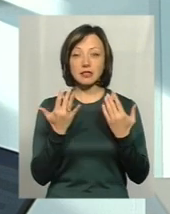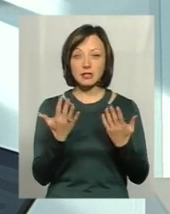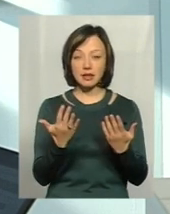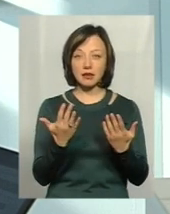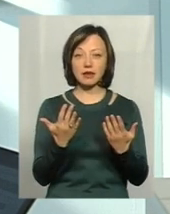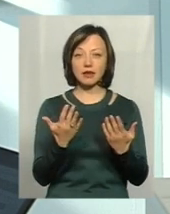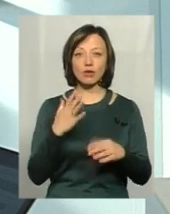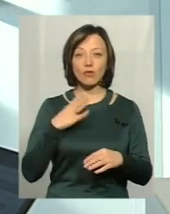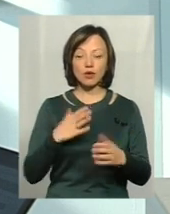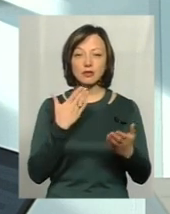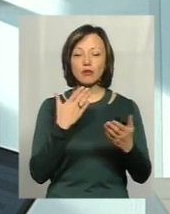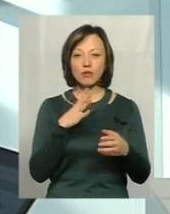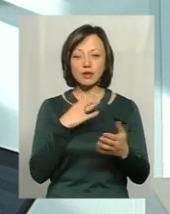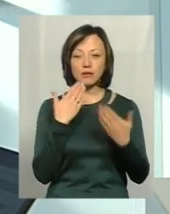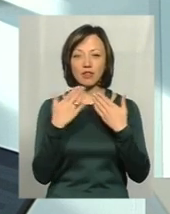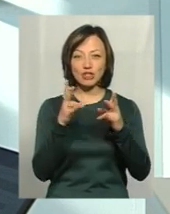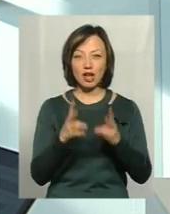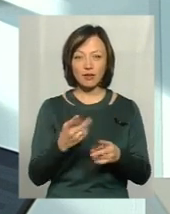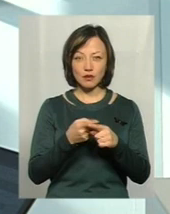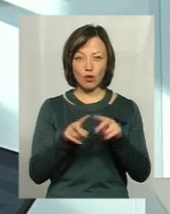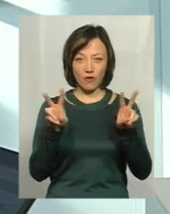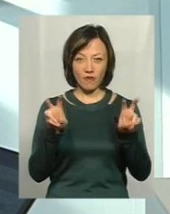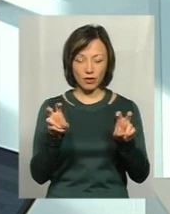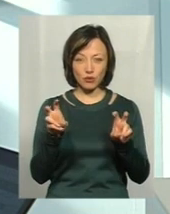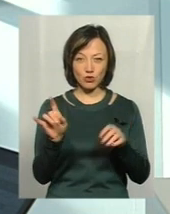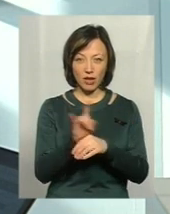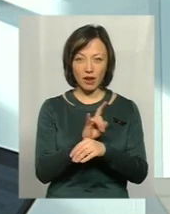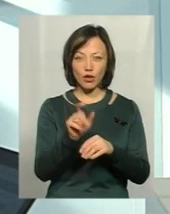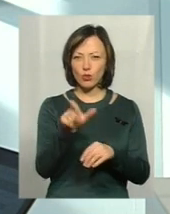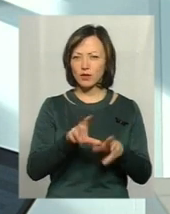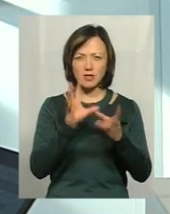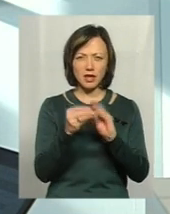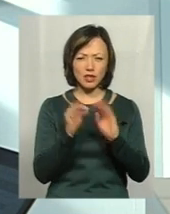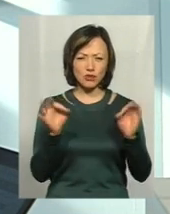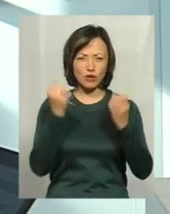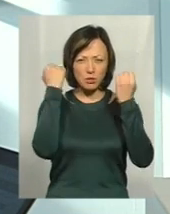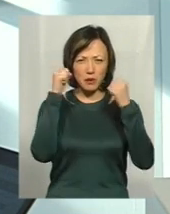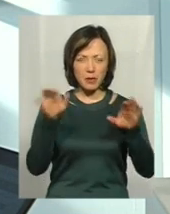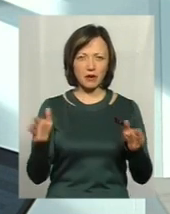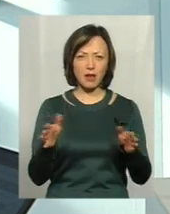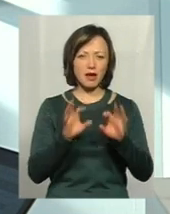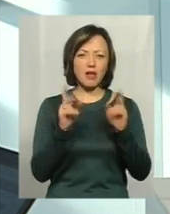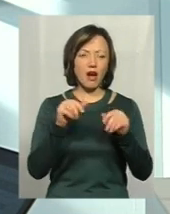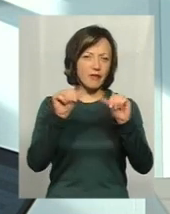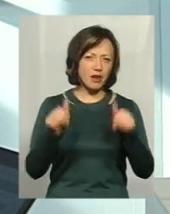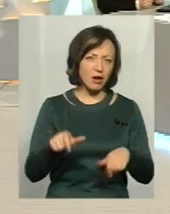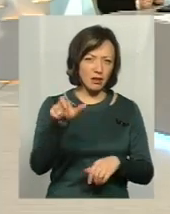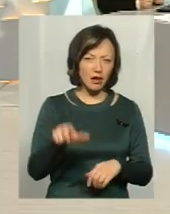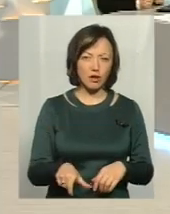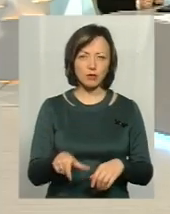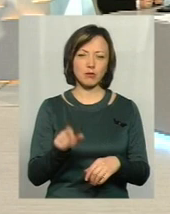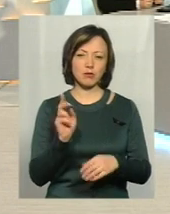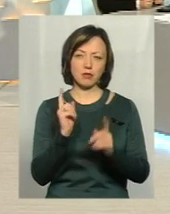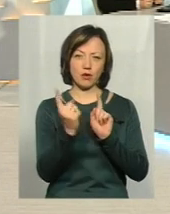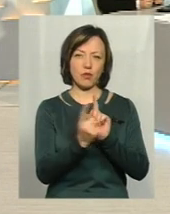доводилось спілкуватися з жертвами саме цього виду шахраз, то люди взагалі нічого не пам'ятають, ніяк виглядала та особа, яка